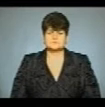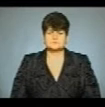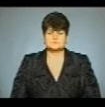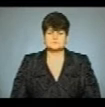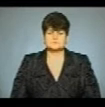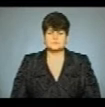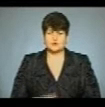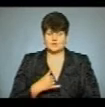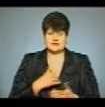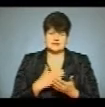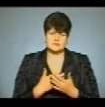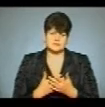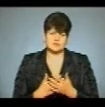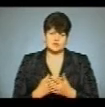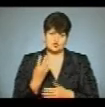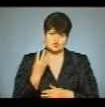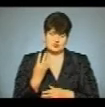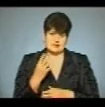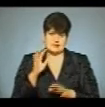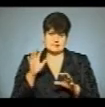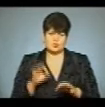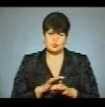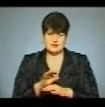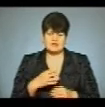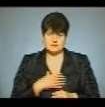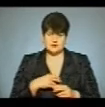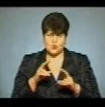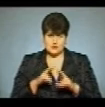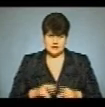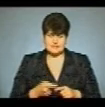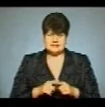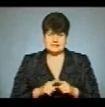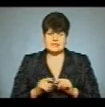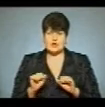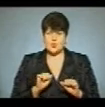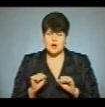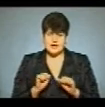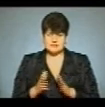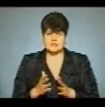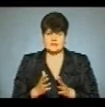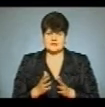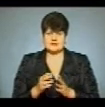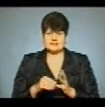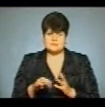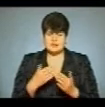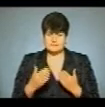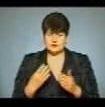У нас є, як мінімум, ще чотири законопроєкти, які важливо розглянути. Це дерегуляція в земельних відносинах